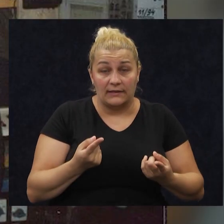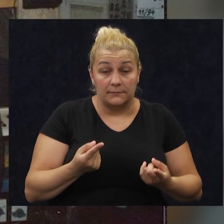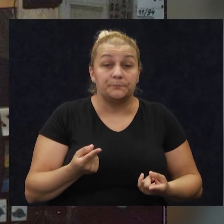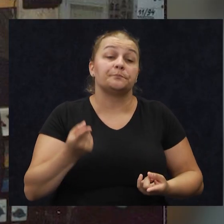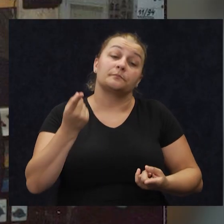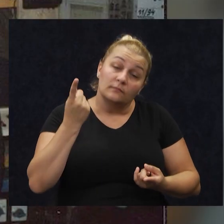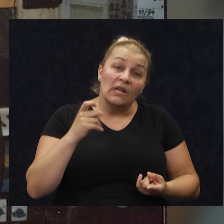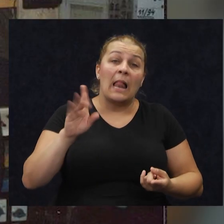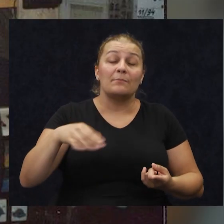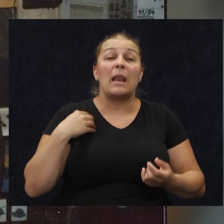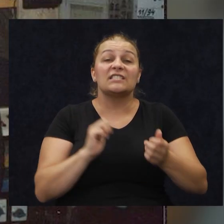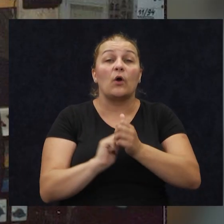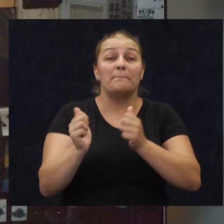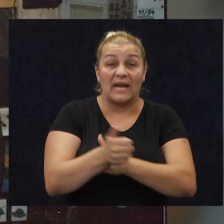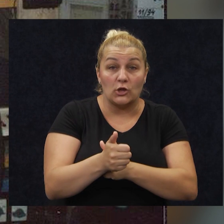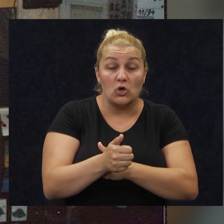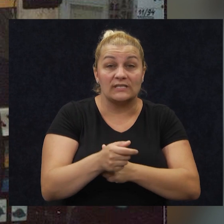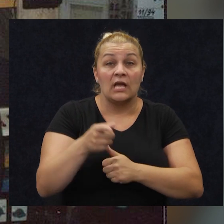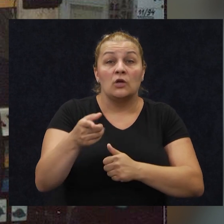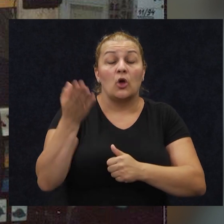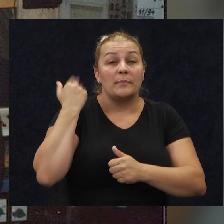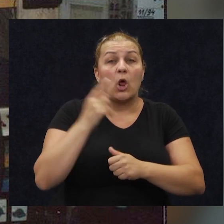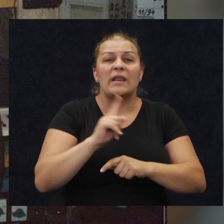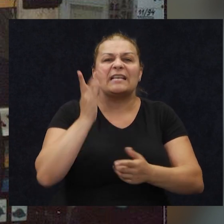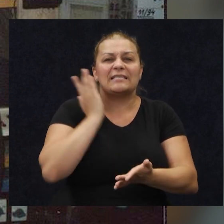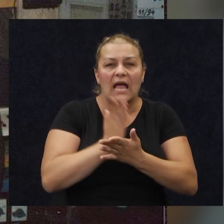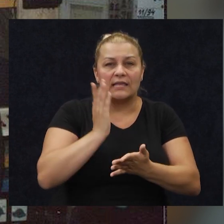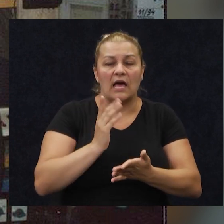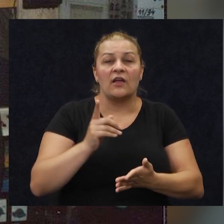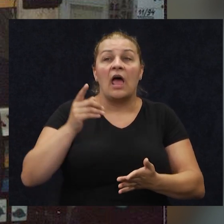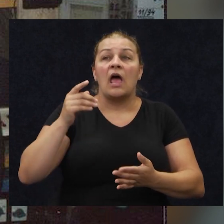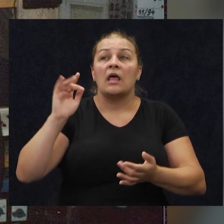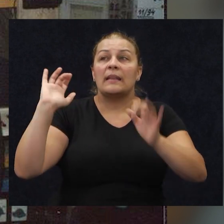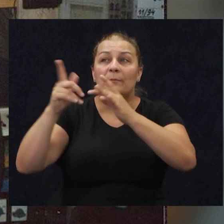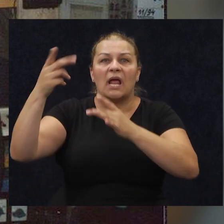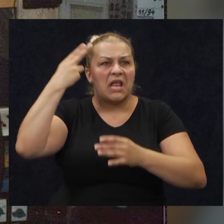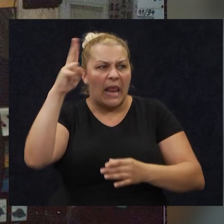je svoju prednost. Bila je totalno nestandarna, neprijateljno, nepoznata.